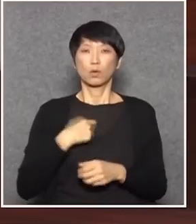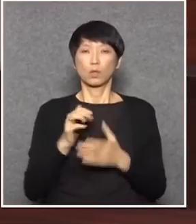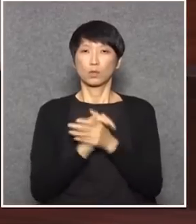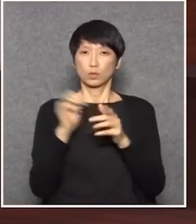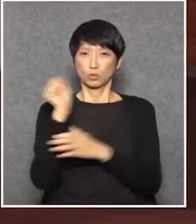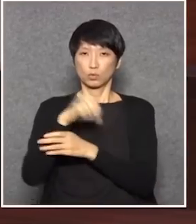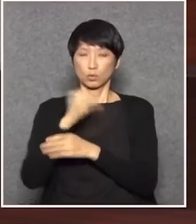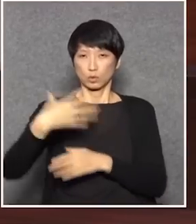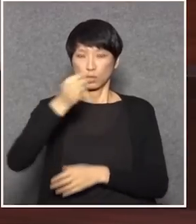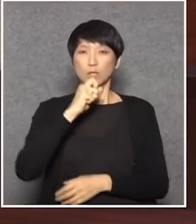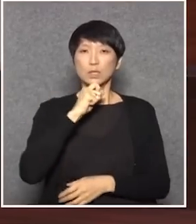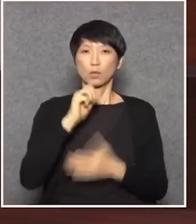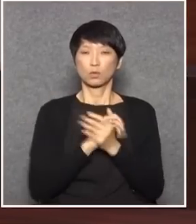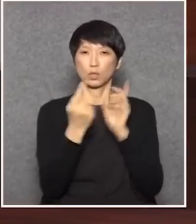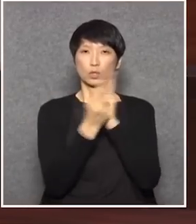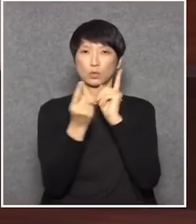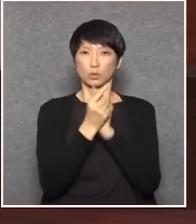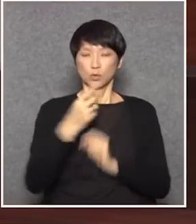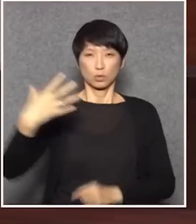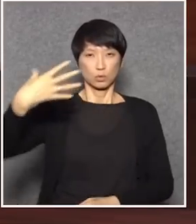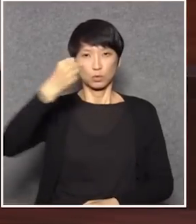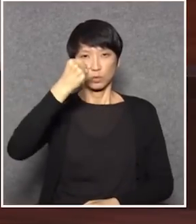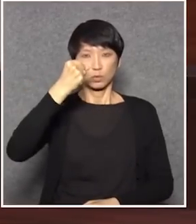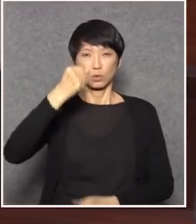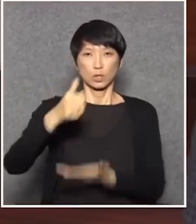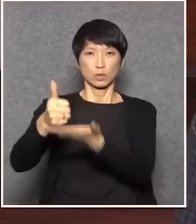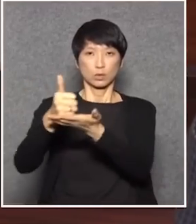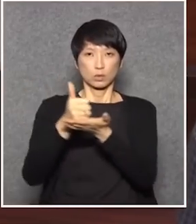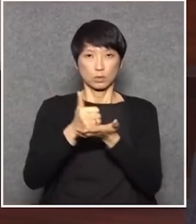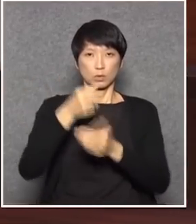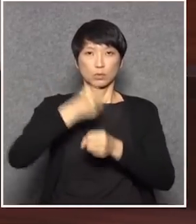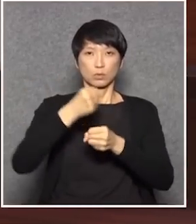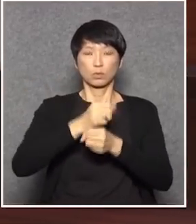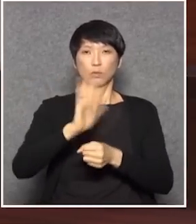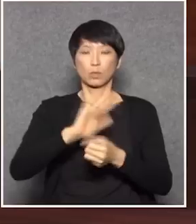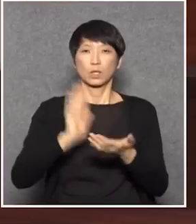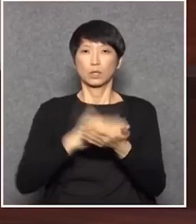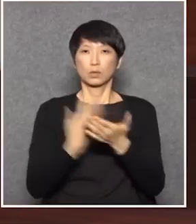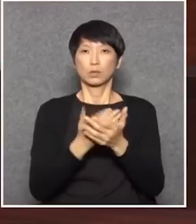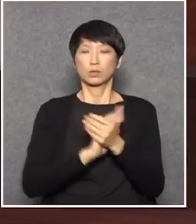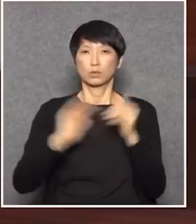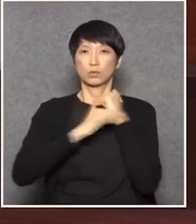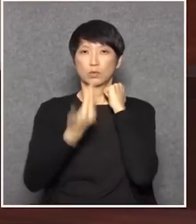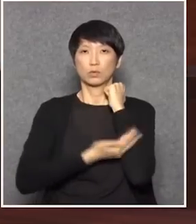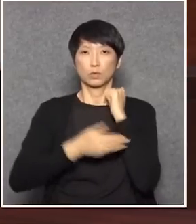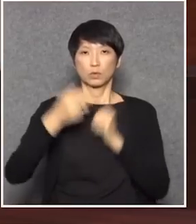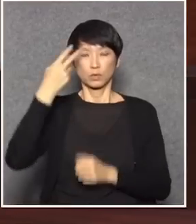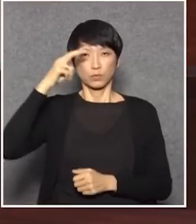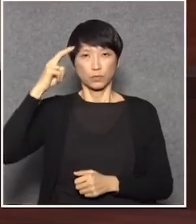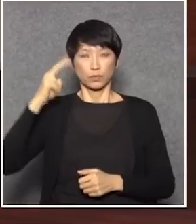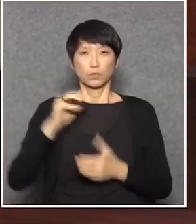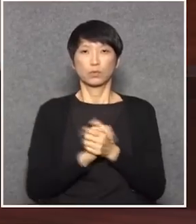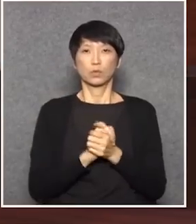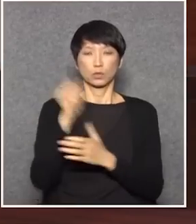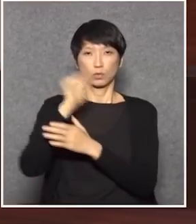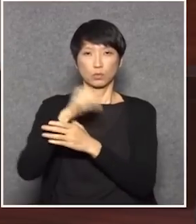權對於官員任免我就沒有同意權但對大法官、法官的任免這裡要行使同